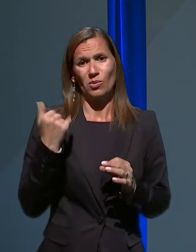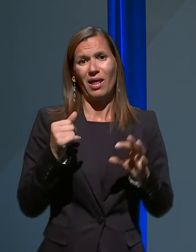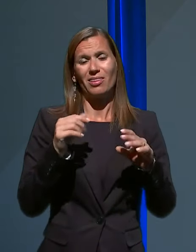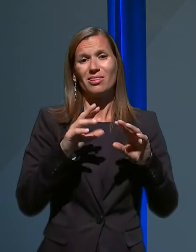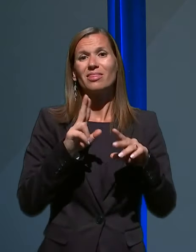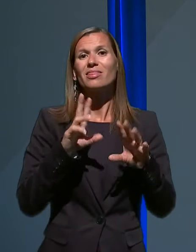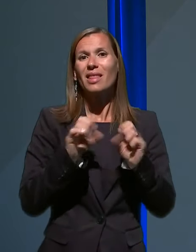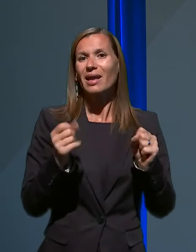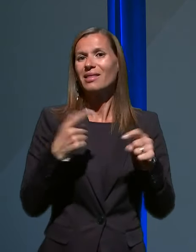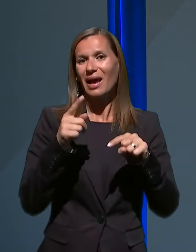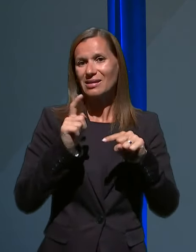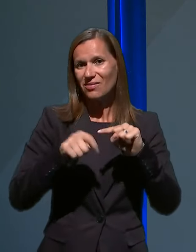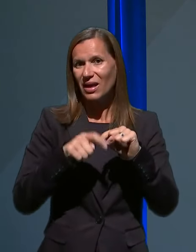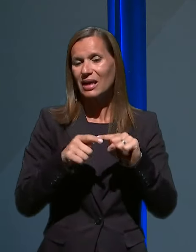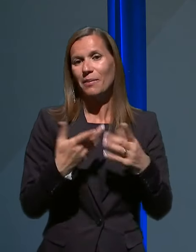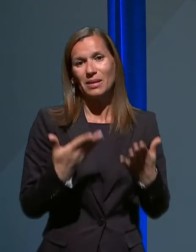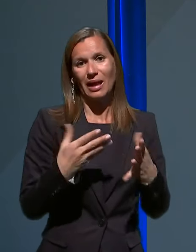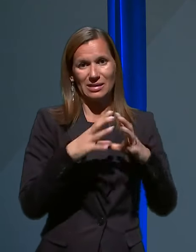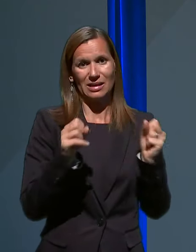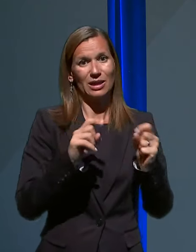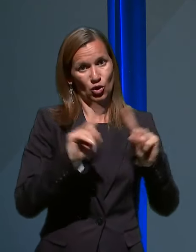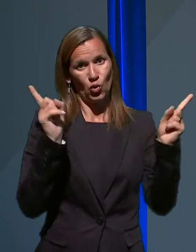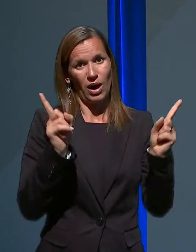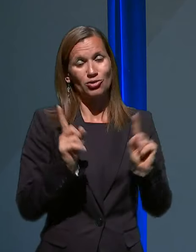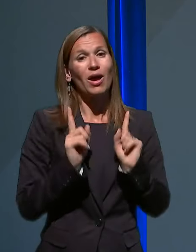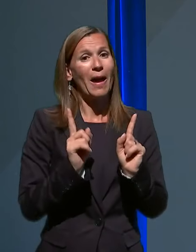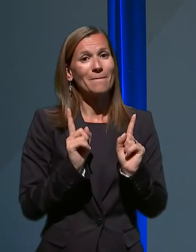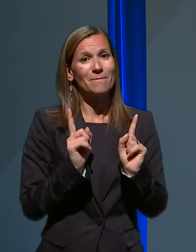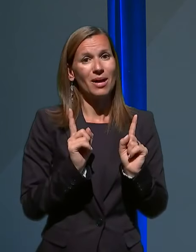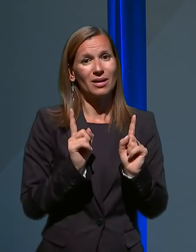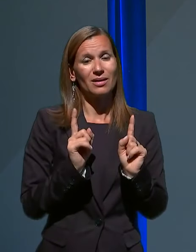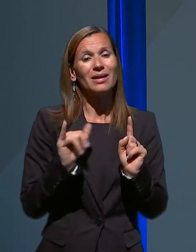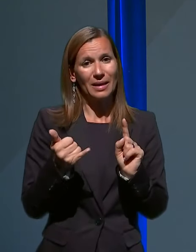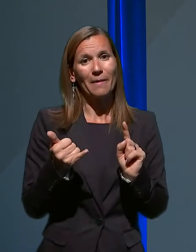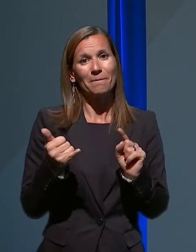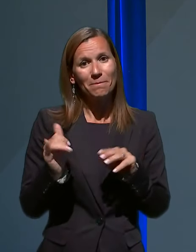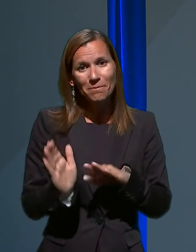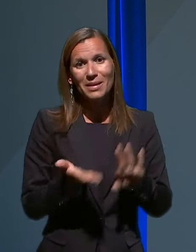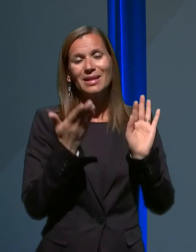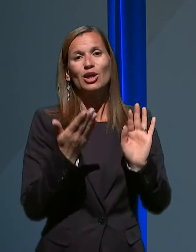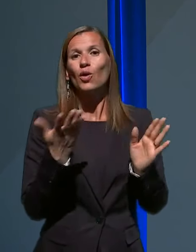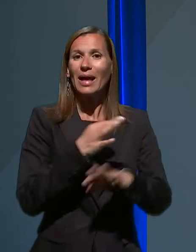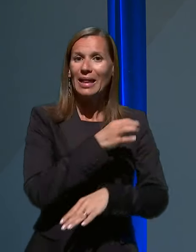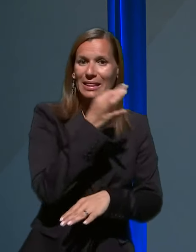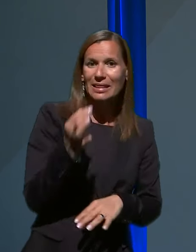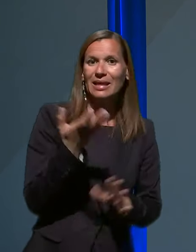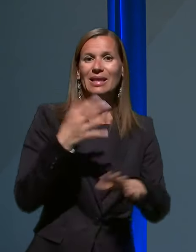stvari, ki bi jih danes naredili drugače. Ampak je minilo nekaj dni, nekaj tednov.